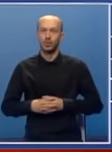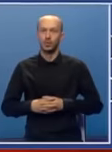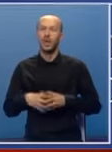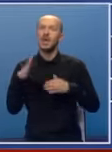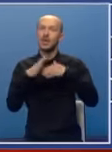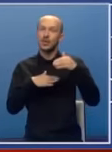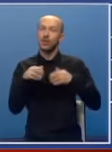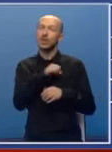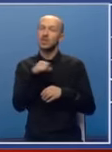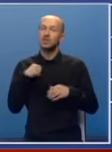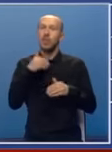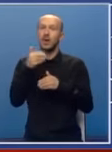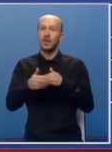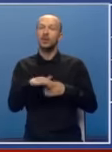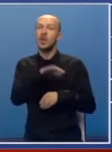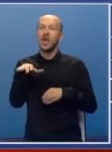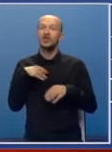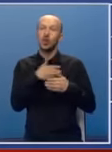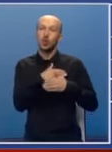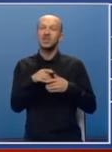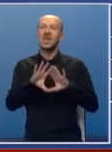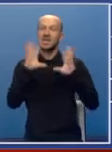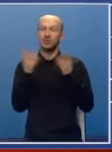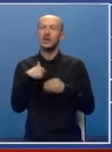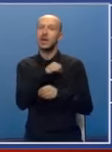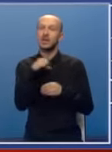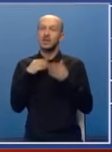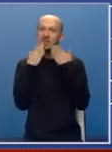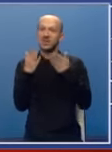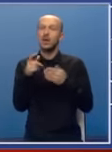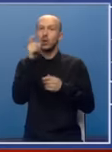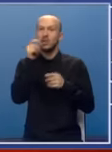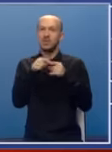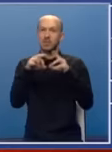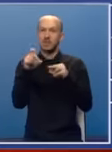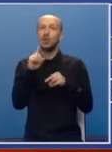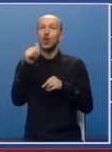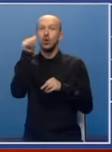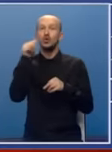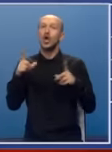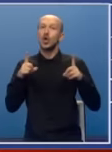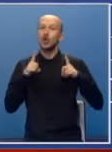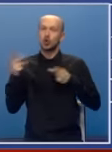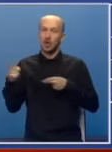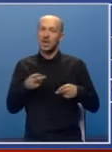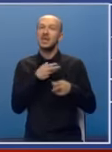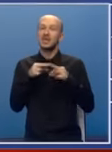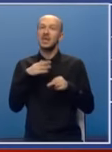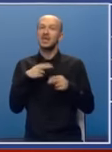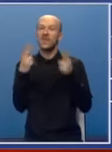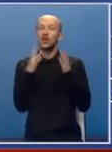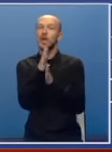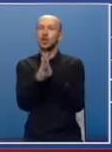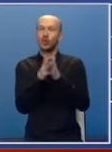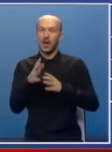Zadovoljni smo napretkom naših odnosa svuda i ja sam zahvalan i ljudima u Srbcu koji su nas jučer dočekali. Za nas je važno da